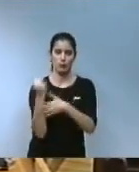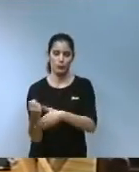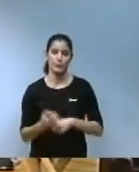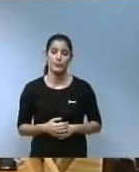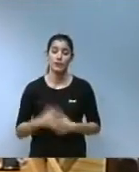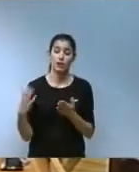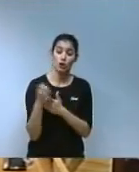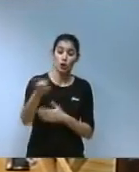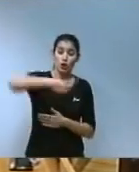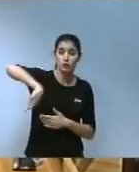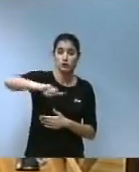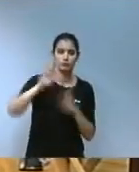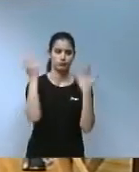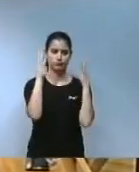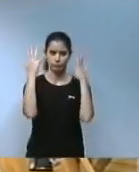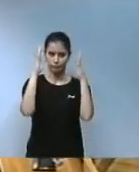vam restableixer